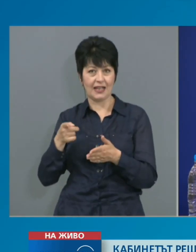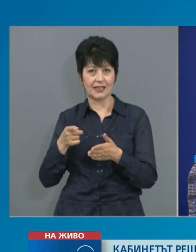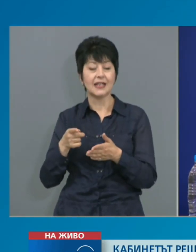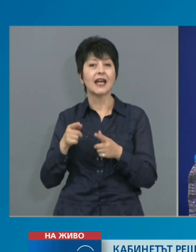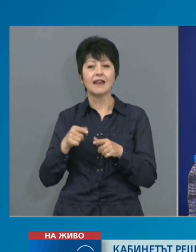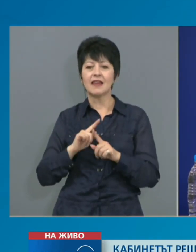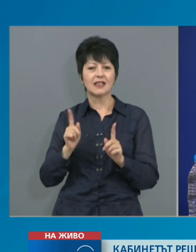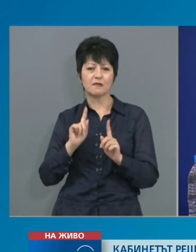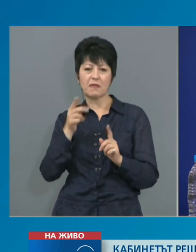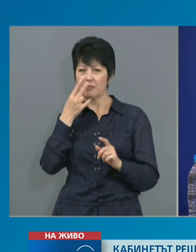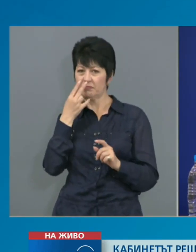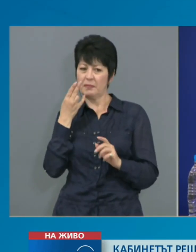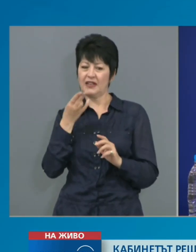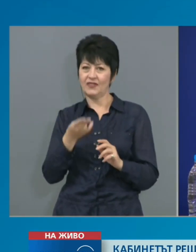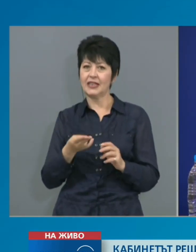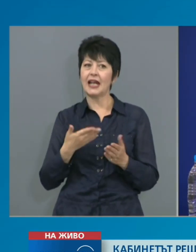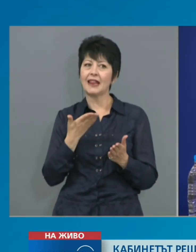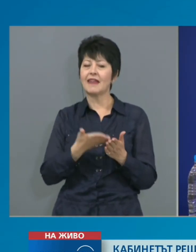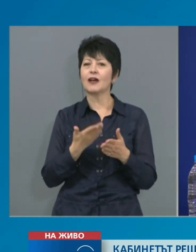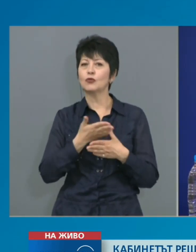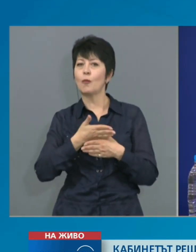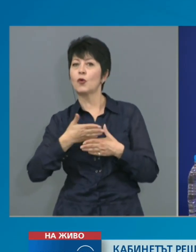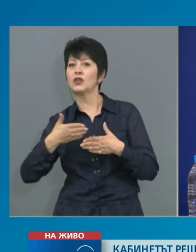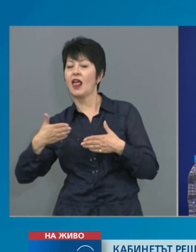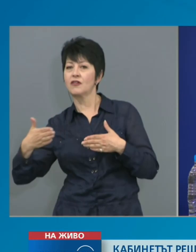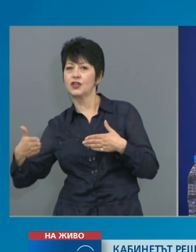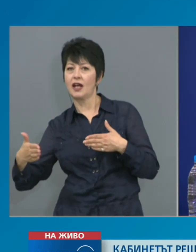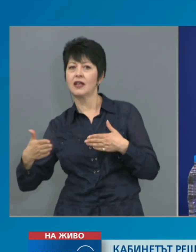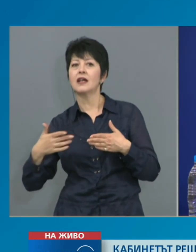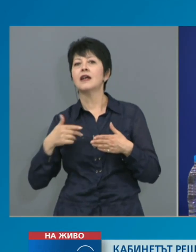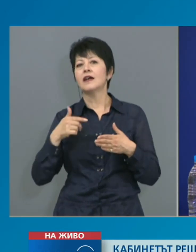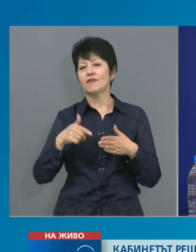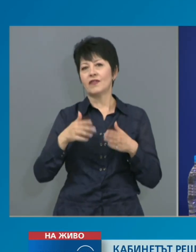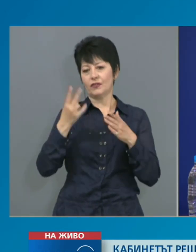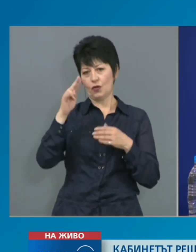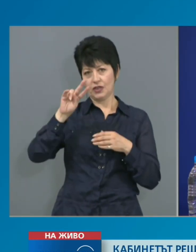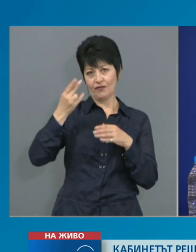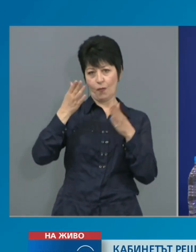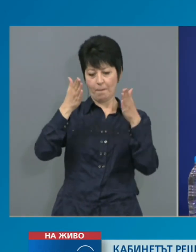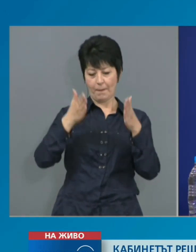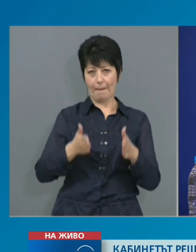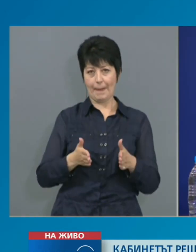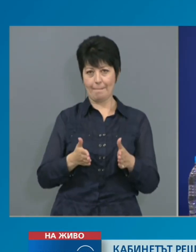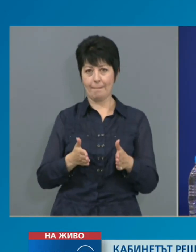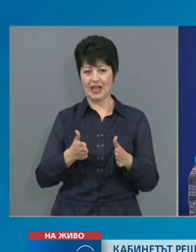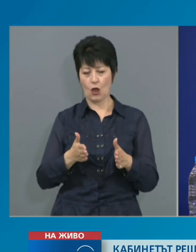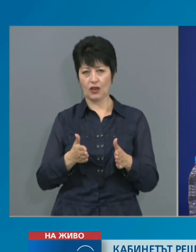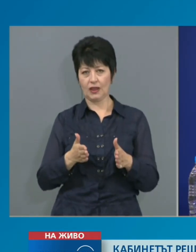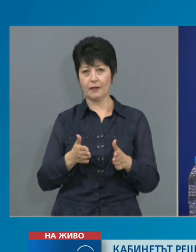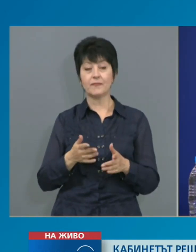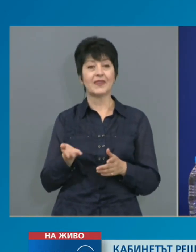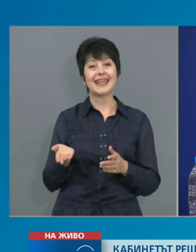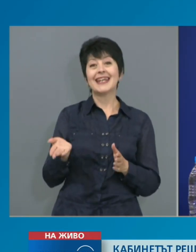предвидили тяхното продължаване в превремения двумесечен период. Тоест, след